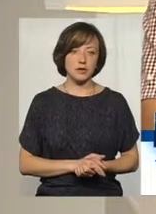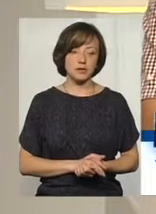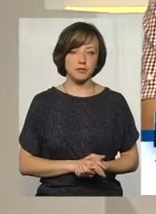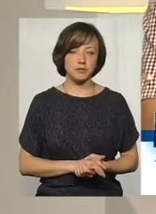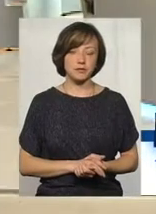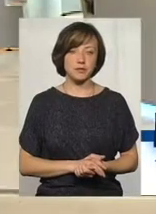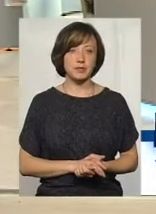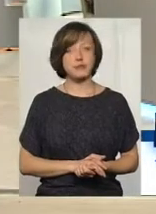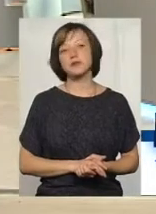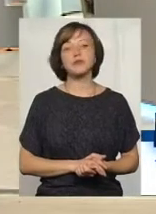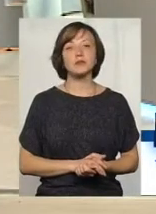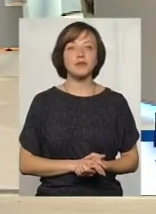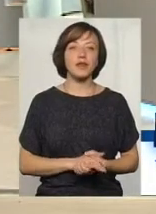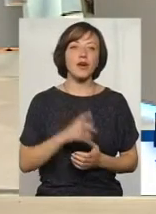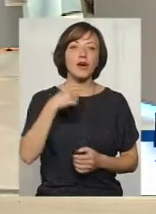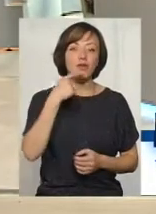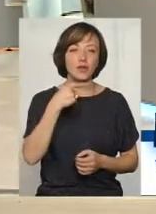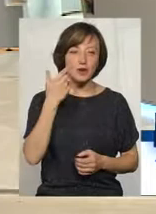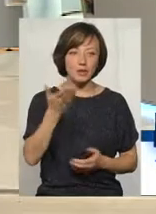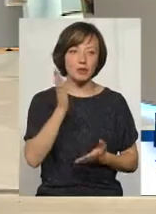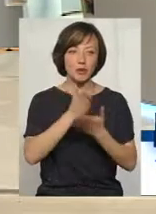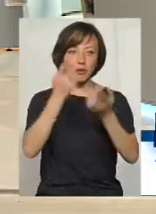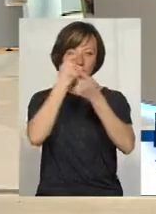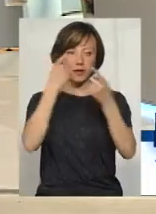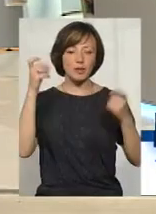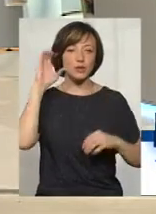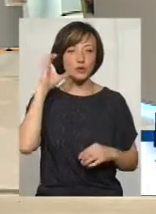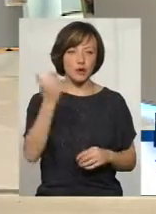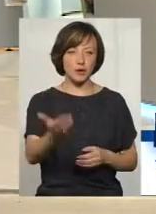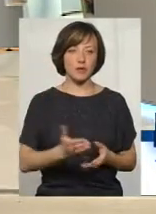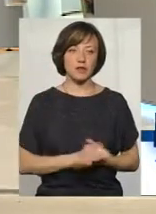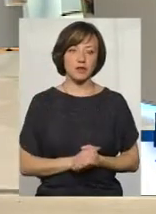Алло? Так, ми вас... Ви в прямому ефірі. Ми вас слухаємо.